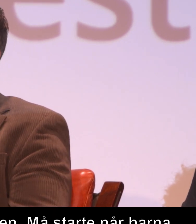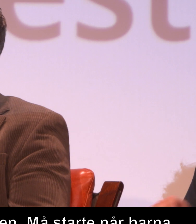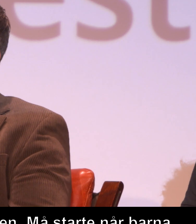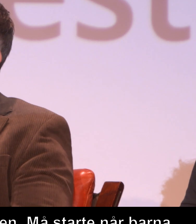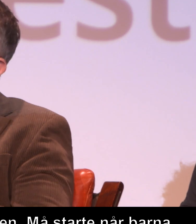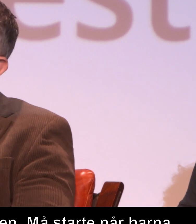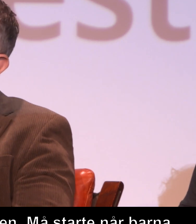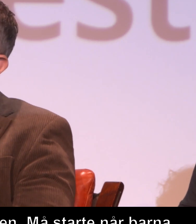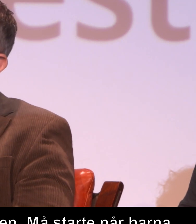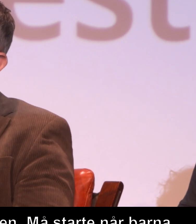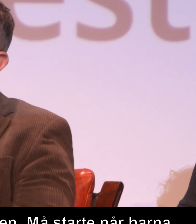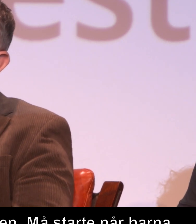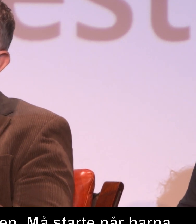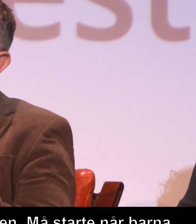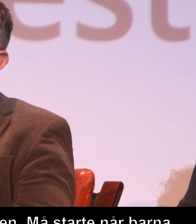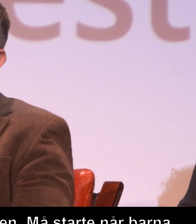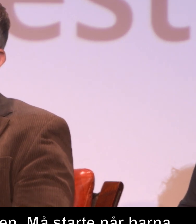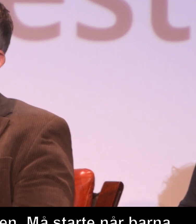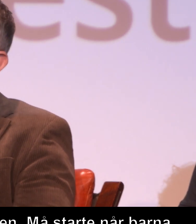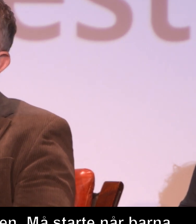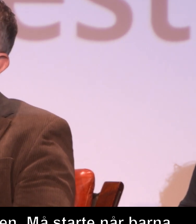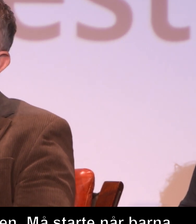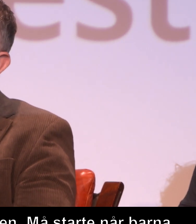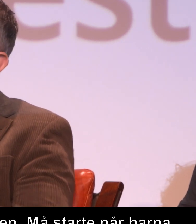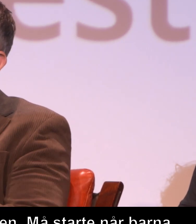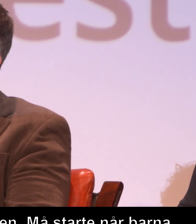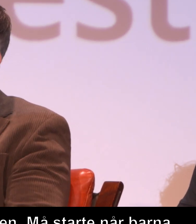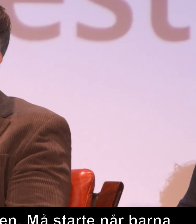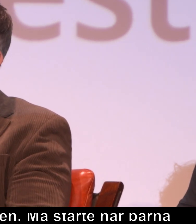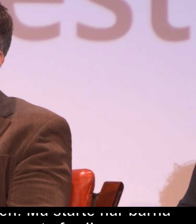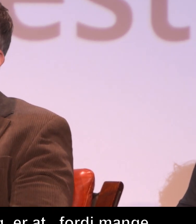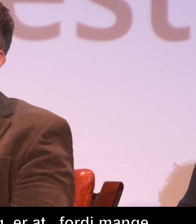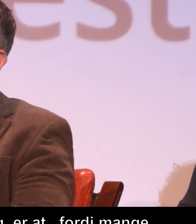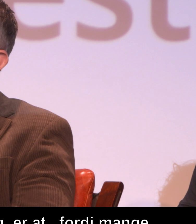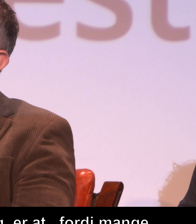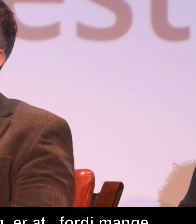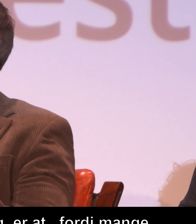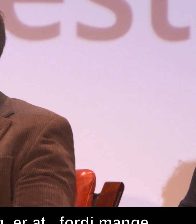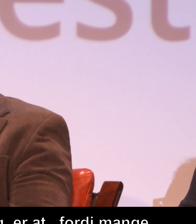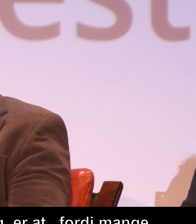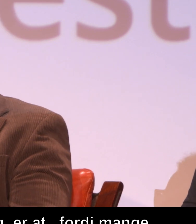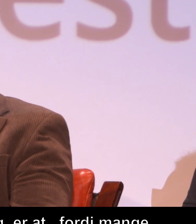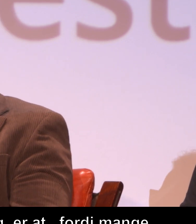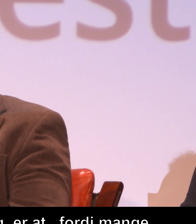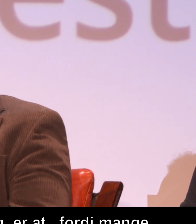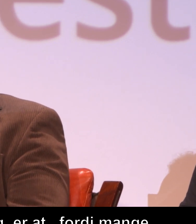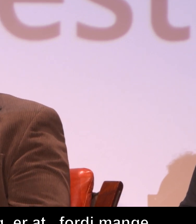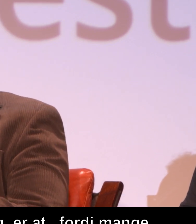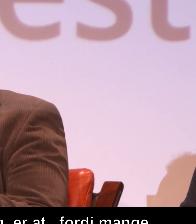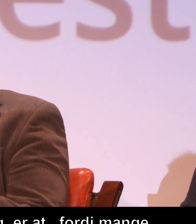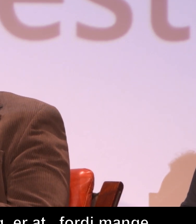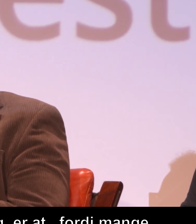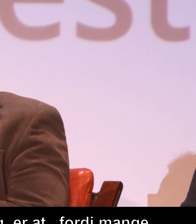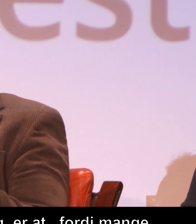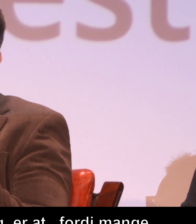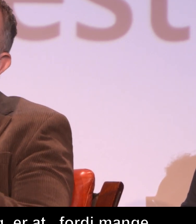grunn av at mange døve ikke har god tilrettelegging i opplæring